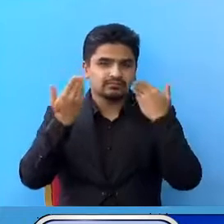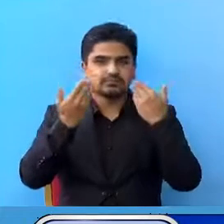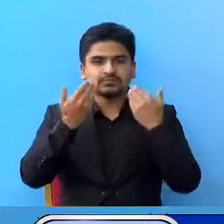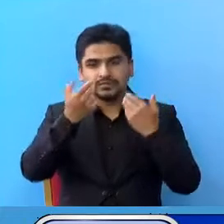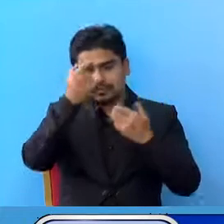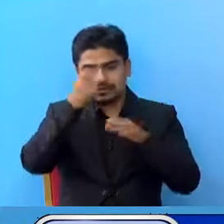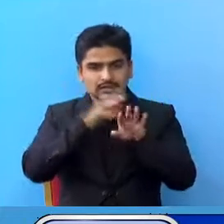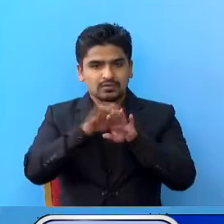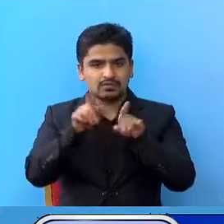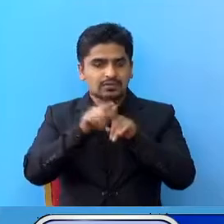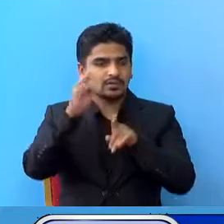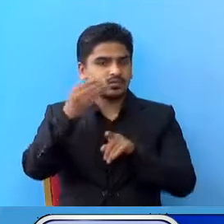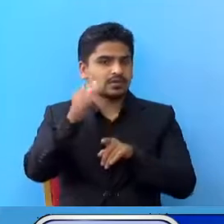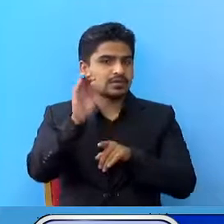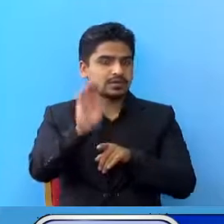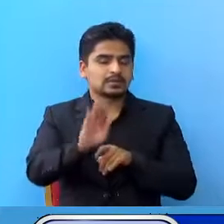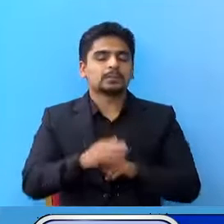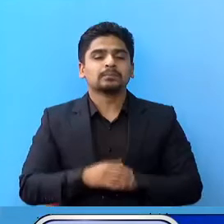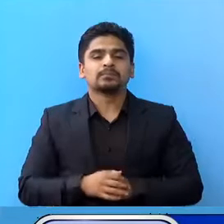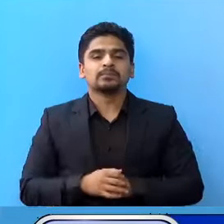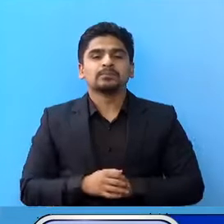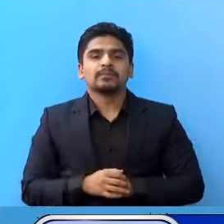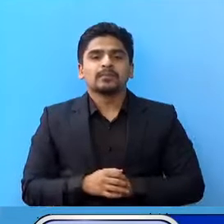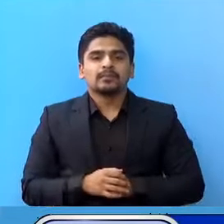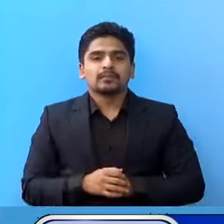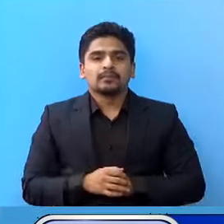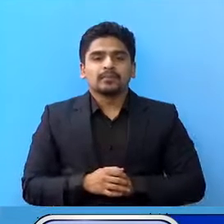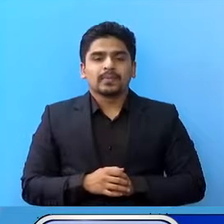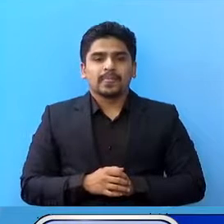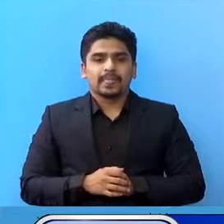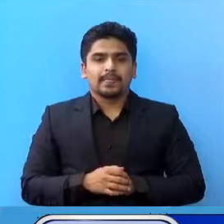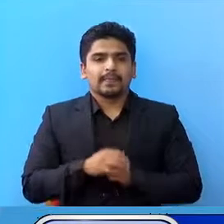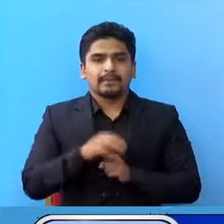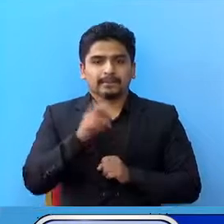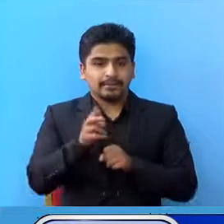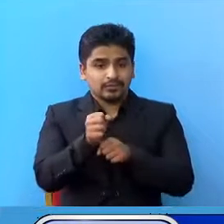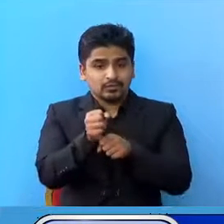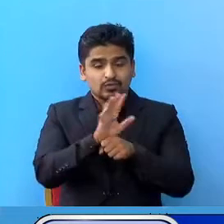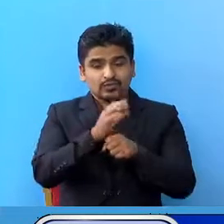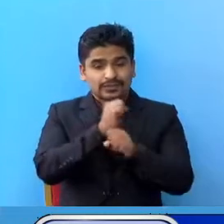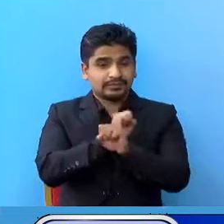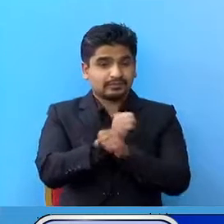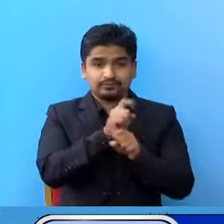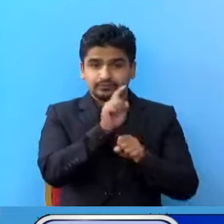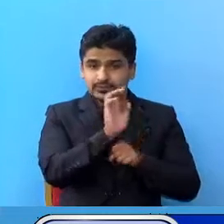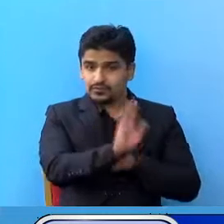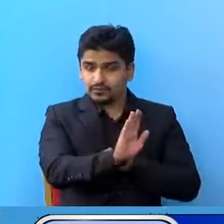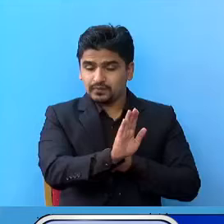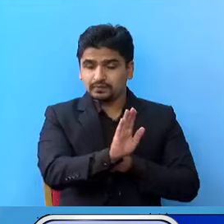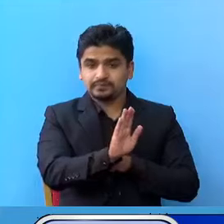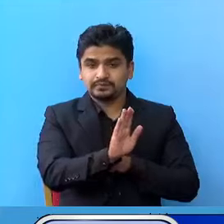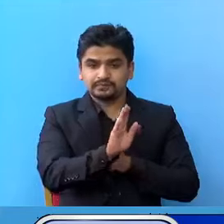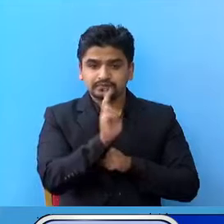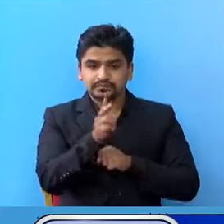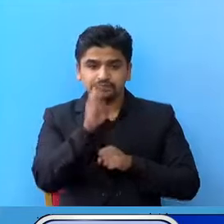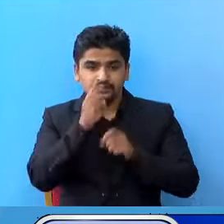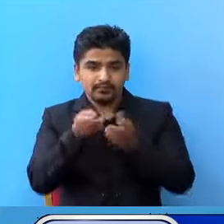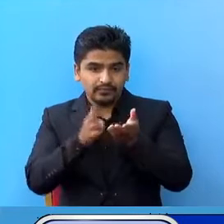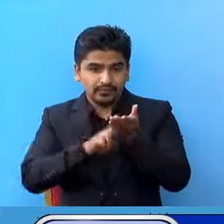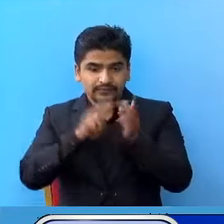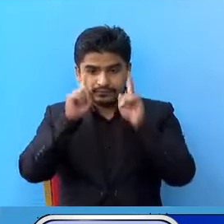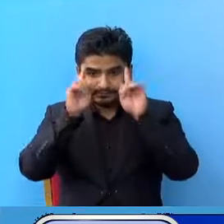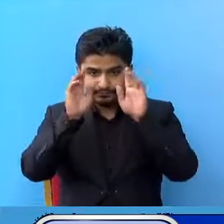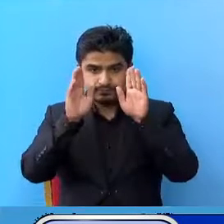समस्या आरू पनी उनसक्षन एता कोर्णा को जोखिम पनी छदई छा एसमा पनी